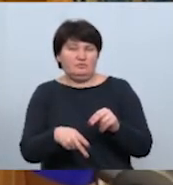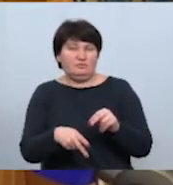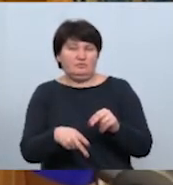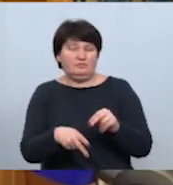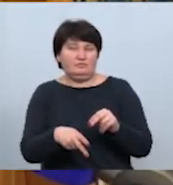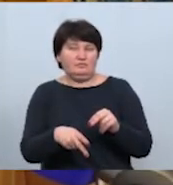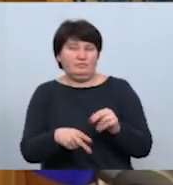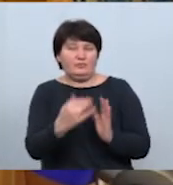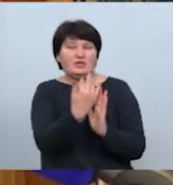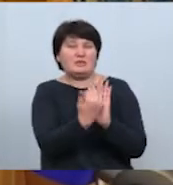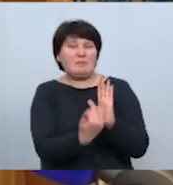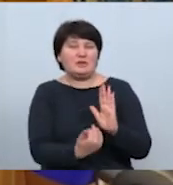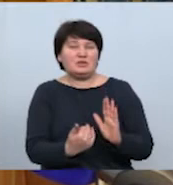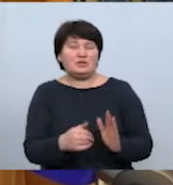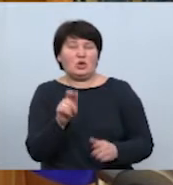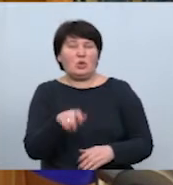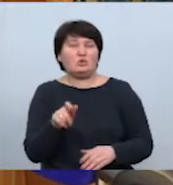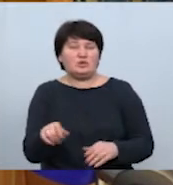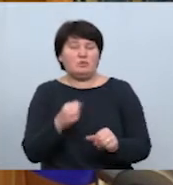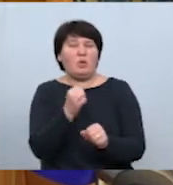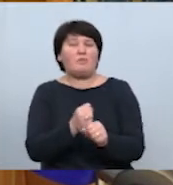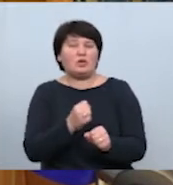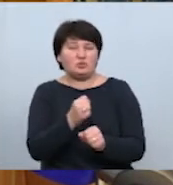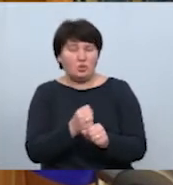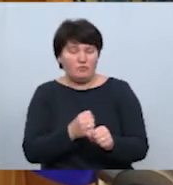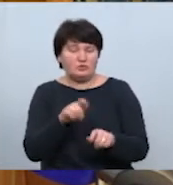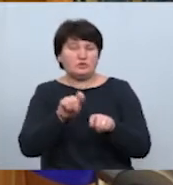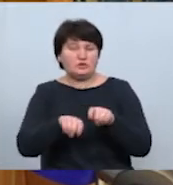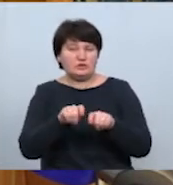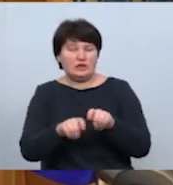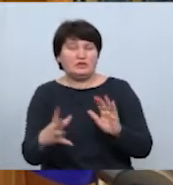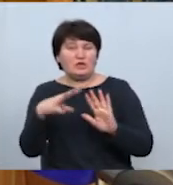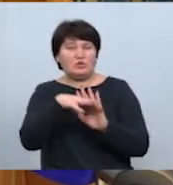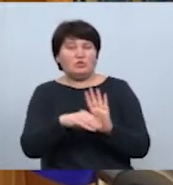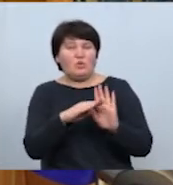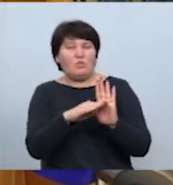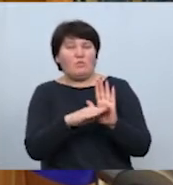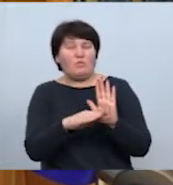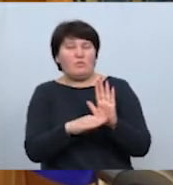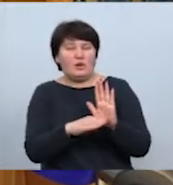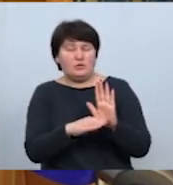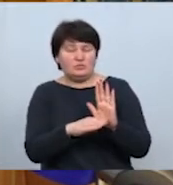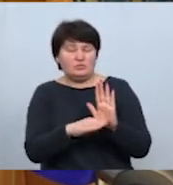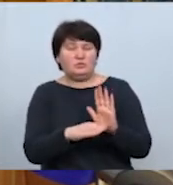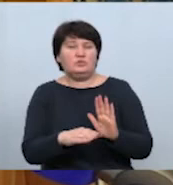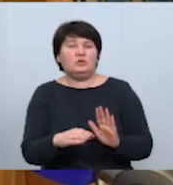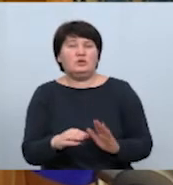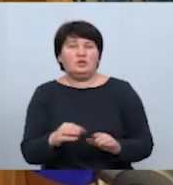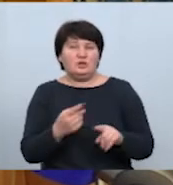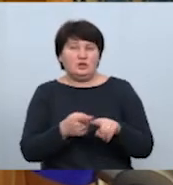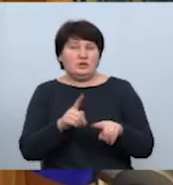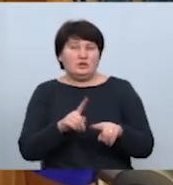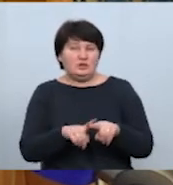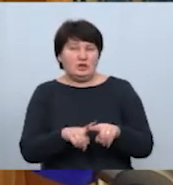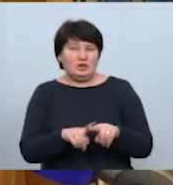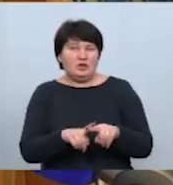Списки цих осіб постійно нами опрацьовуються, заносяться у загальну базу даних, яка, як сказали, вже постійно оновляється. Вона